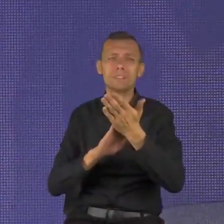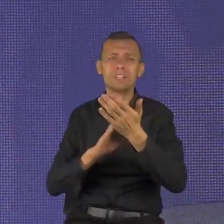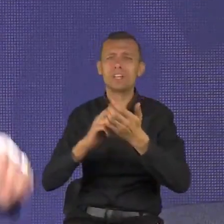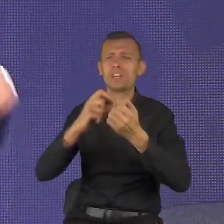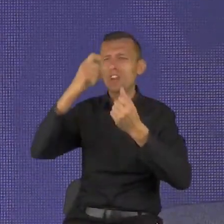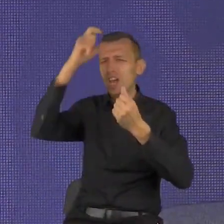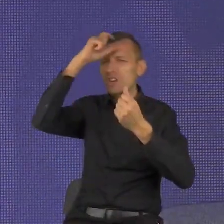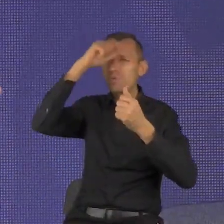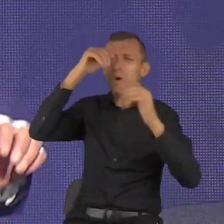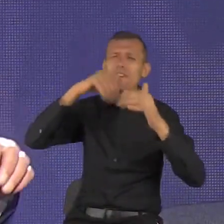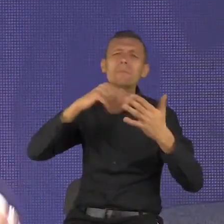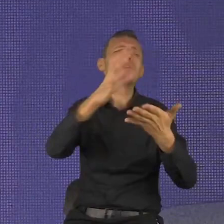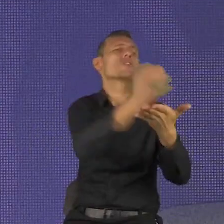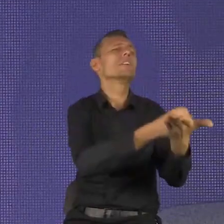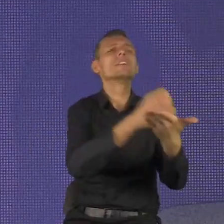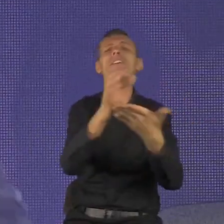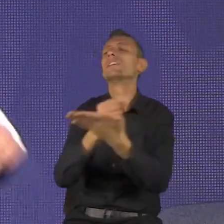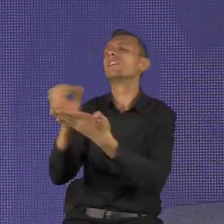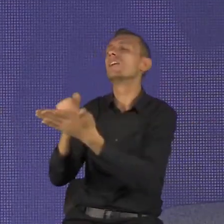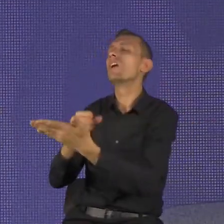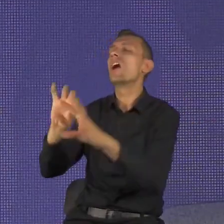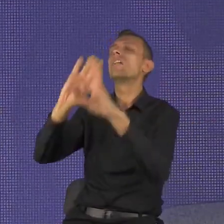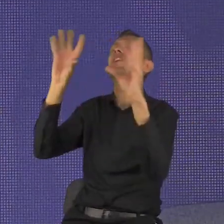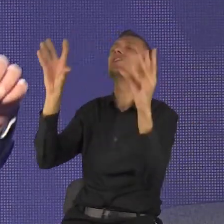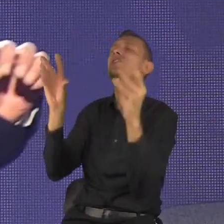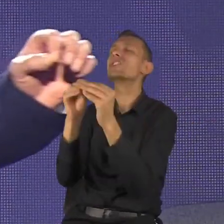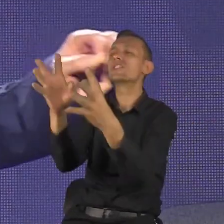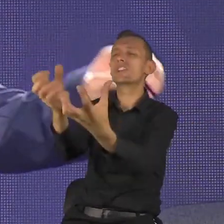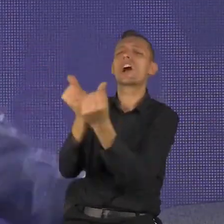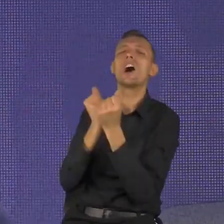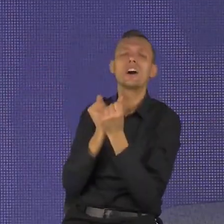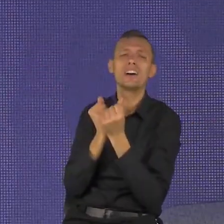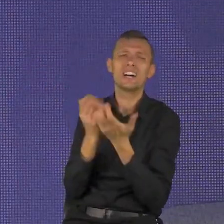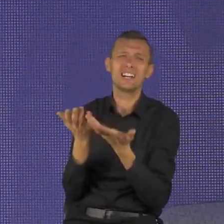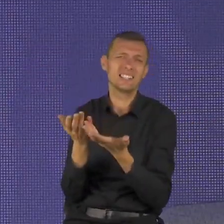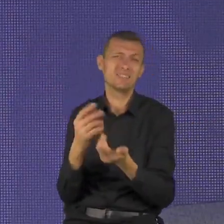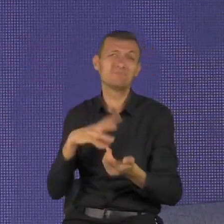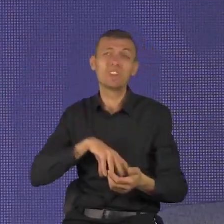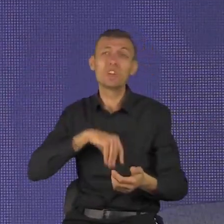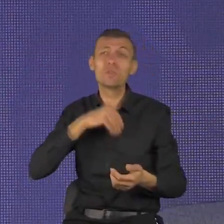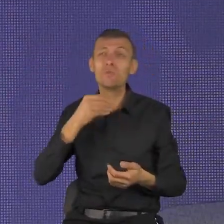ludzi, którzy mają mnóstwo rzeczy, ale sami są nadal nieszczęśliwi.